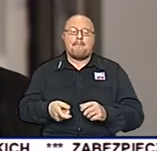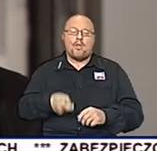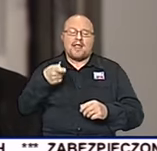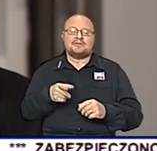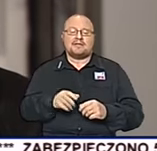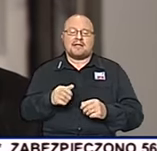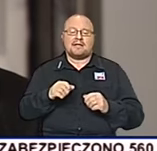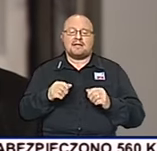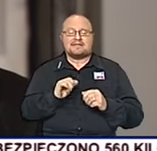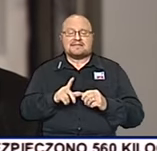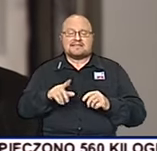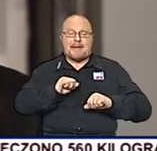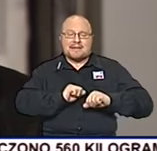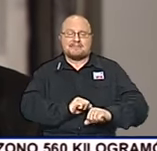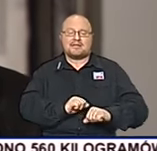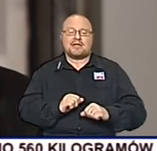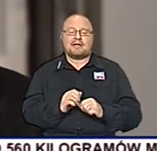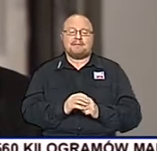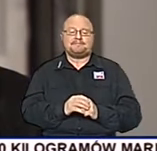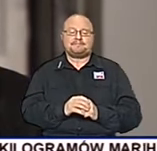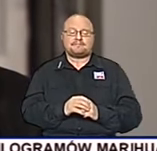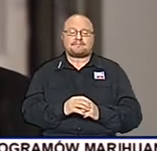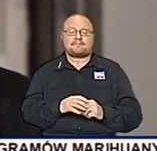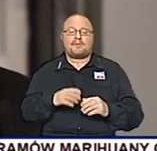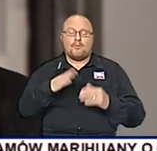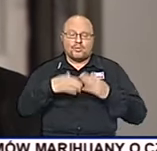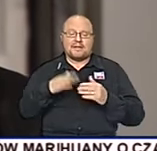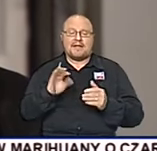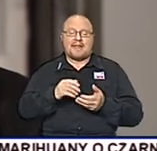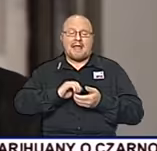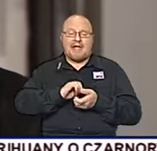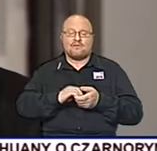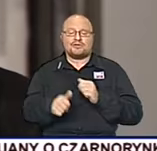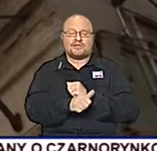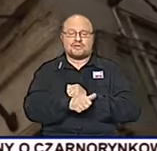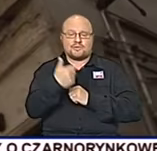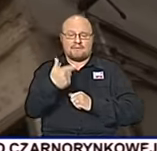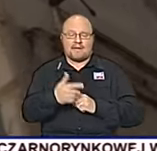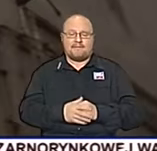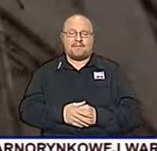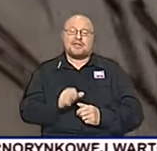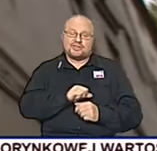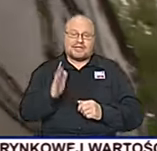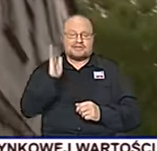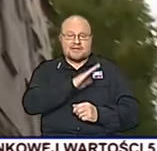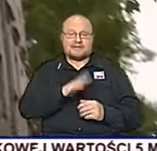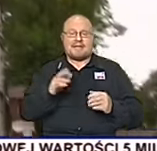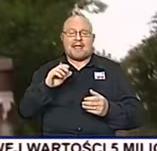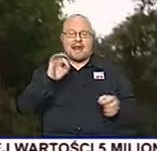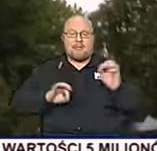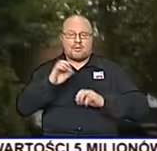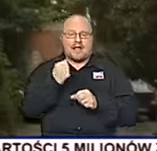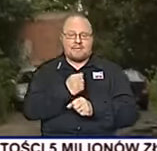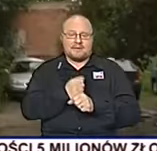związanych z zabezpieczeniem budynku na ulicy Nawrot 62. Czy jest szansa na remont kamienicy?